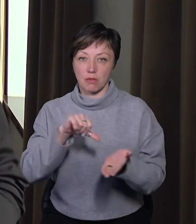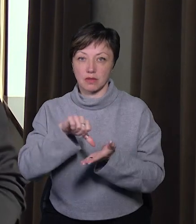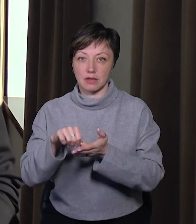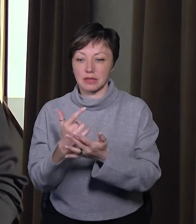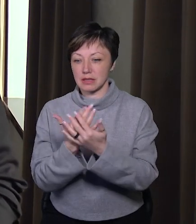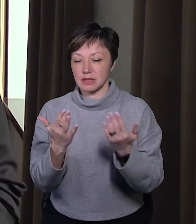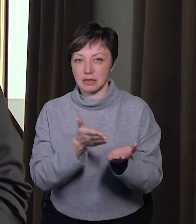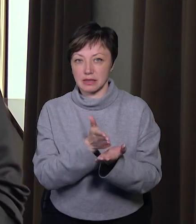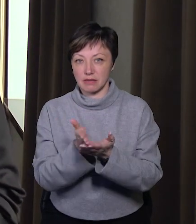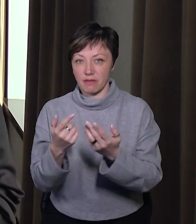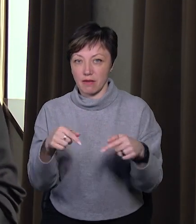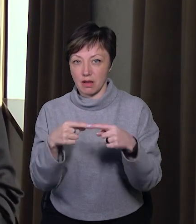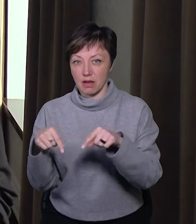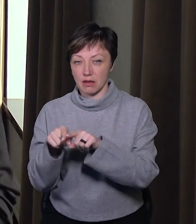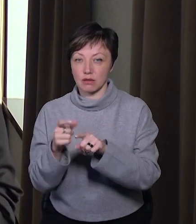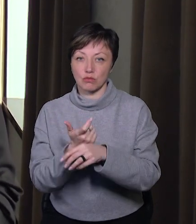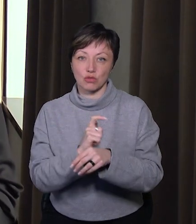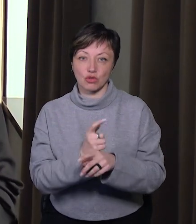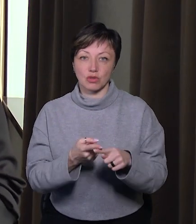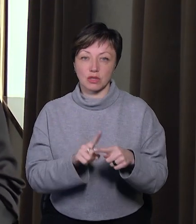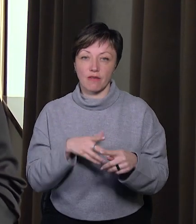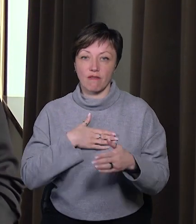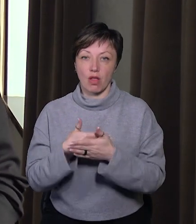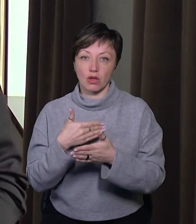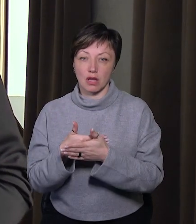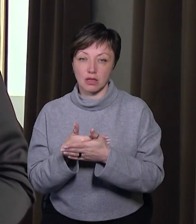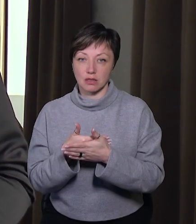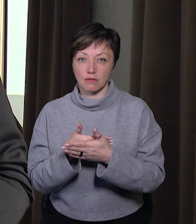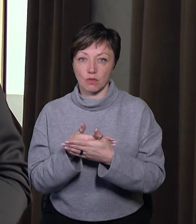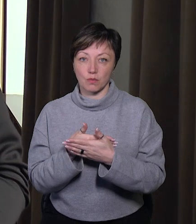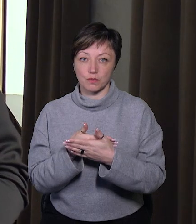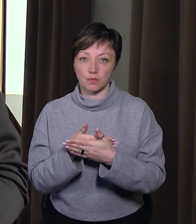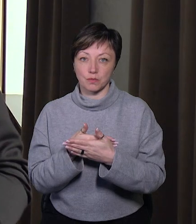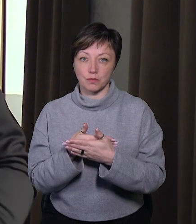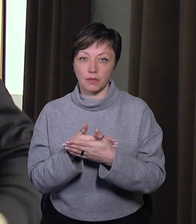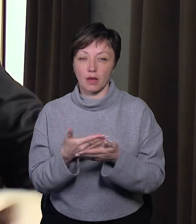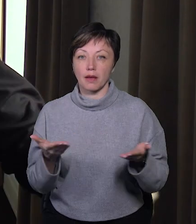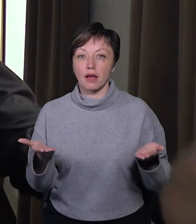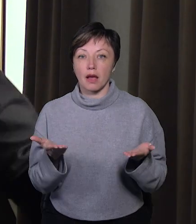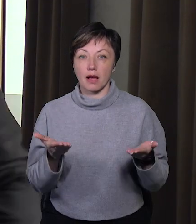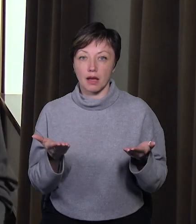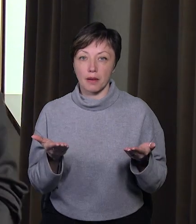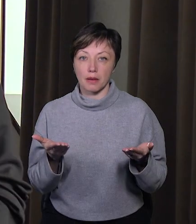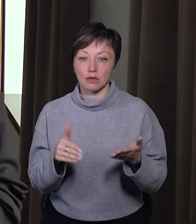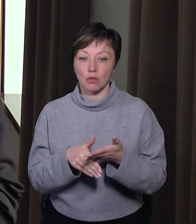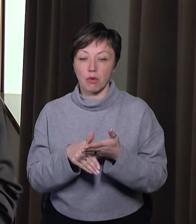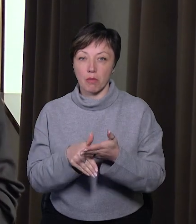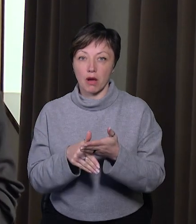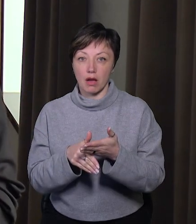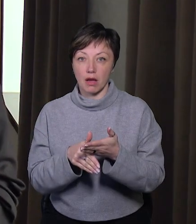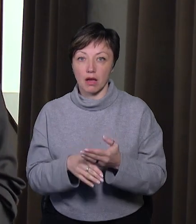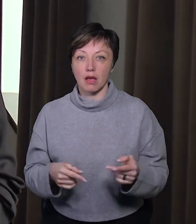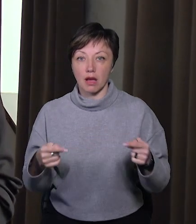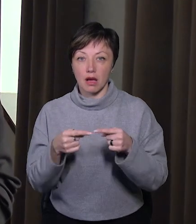з різних сфер. Здебільшого це волонтерство, яке допомагає якраз